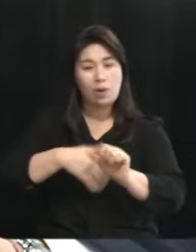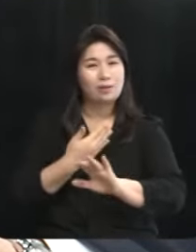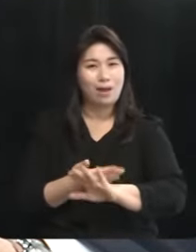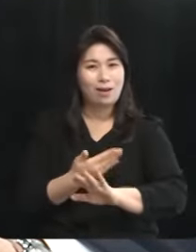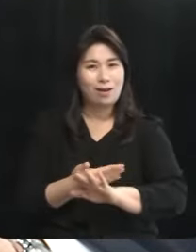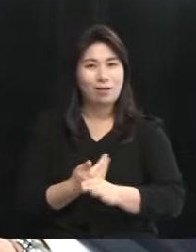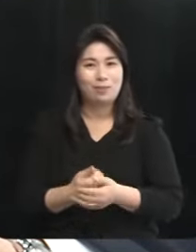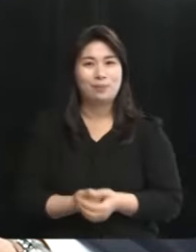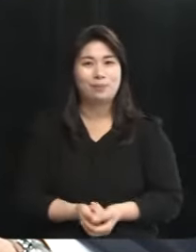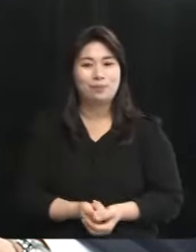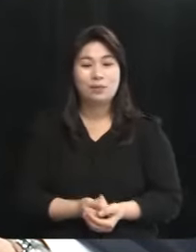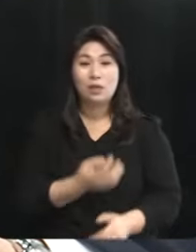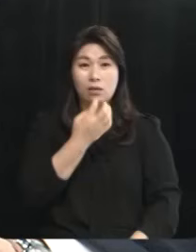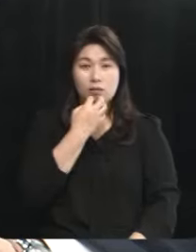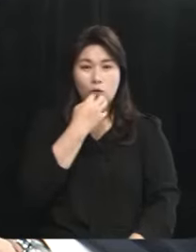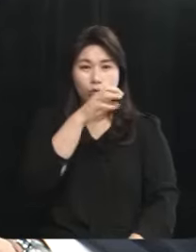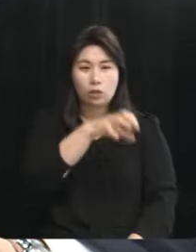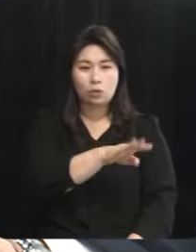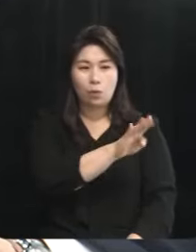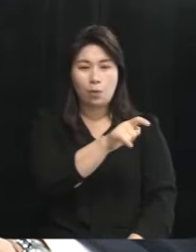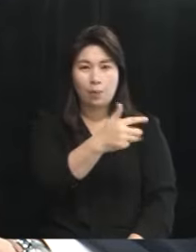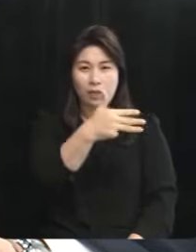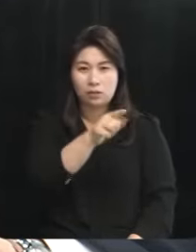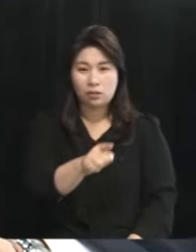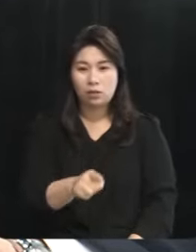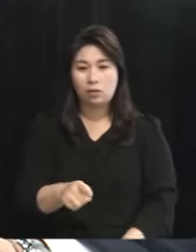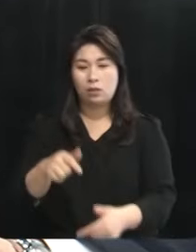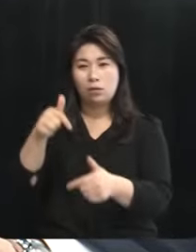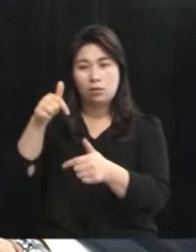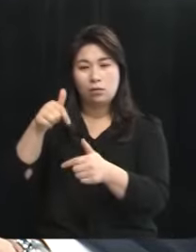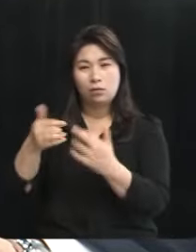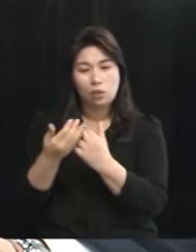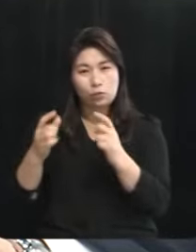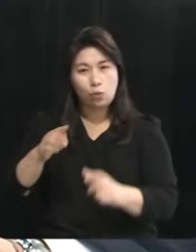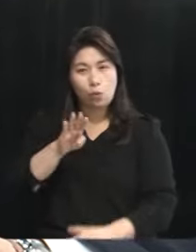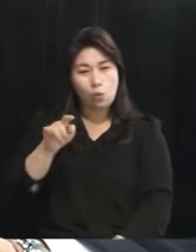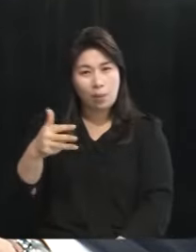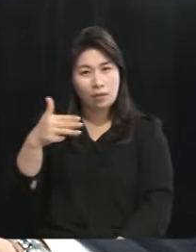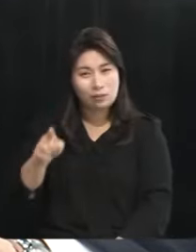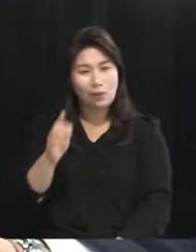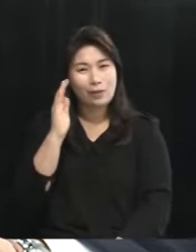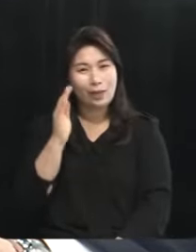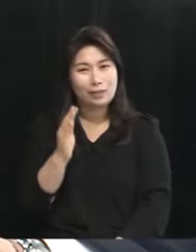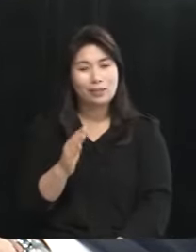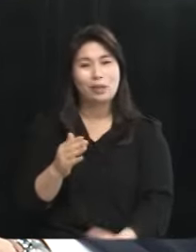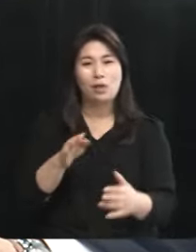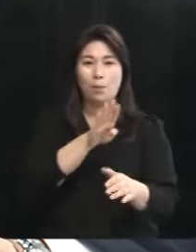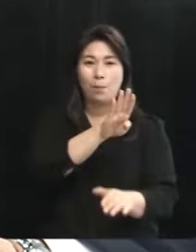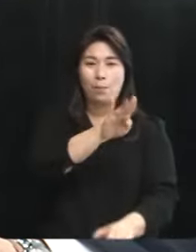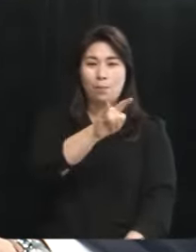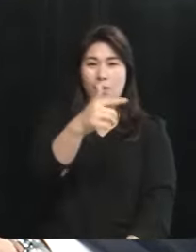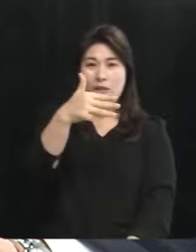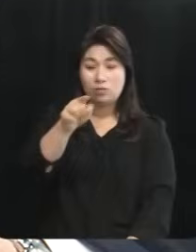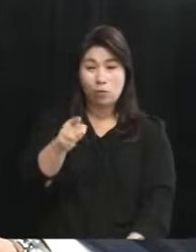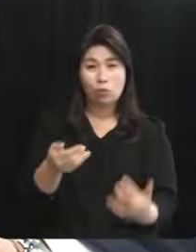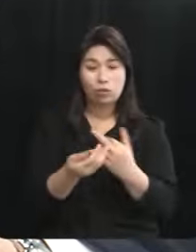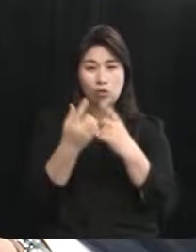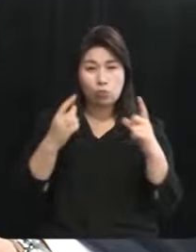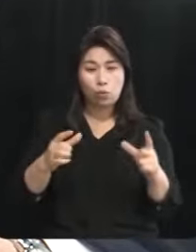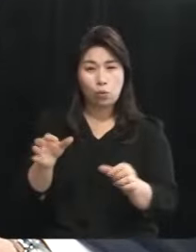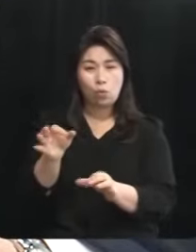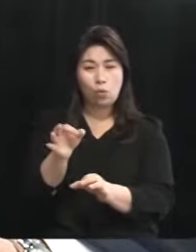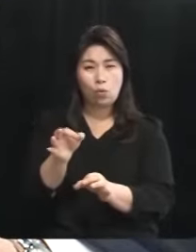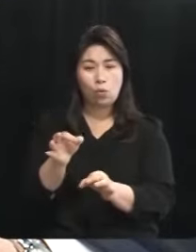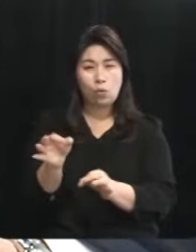서울에서도 벤처 제주에서도 벤처 벤처가 우리 제주 지역 경제를 살리는 만능